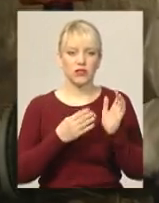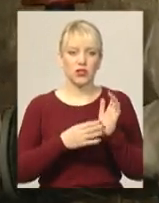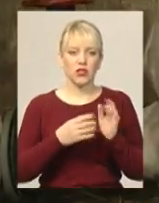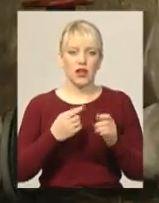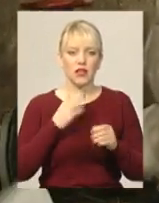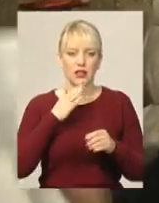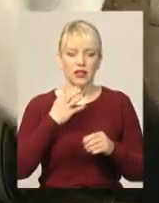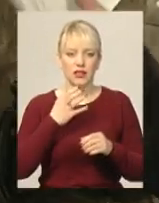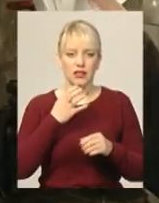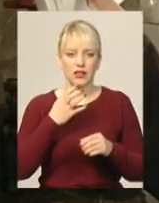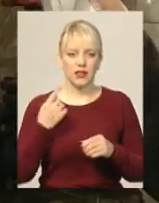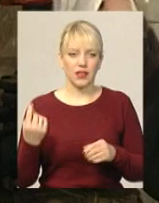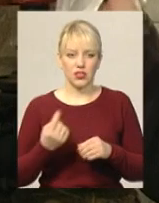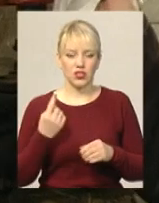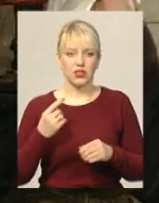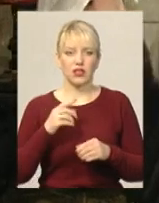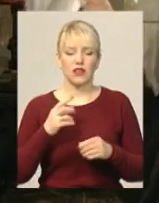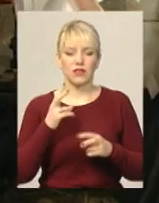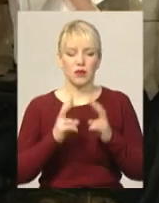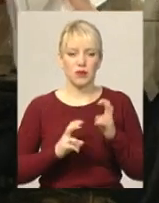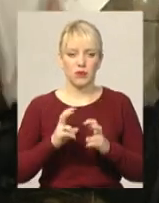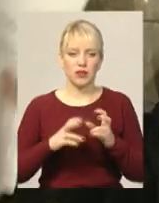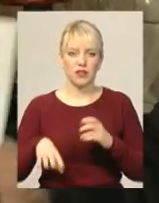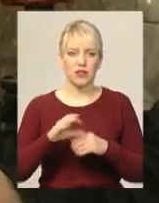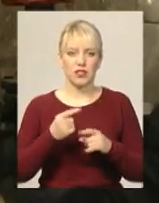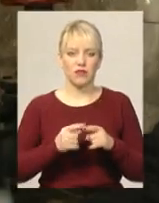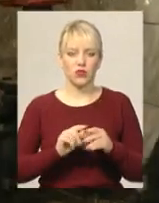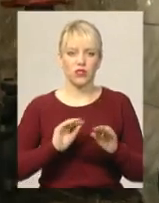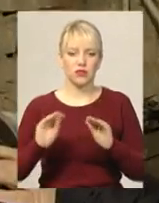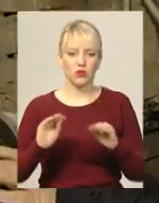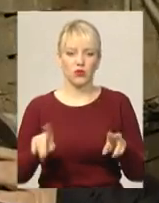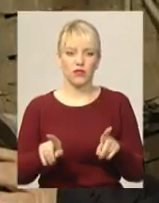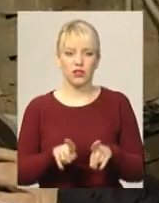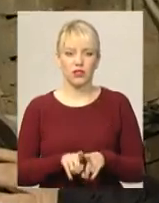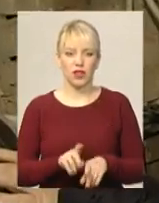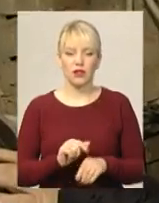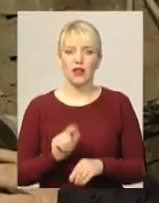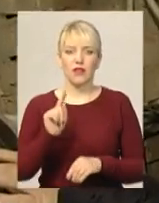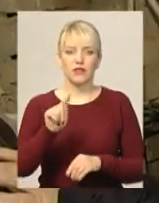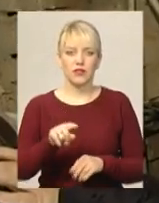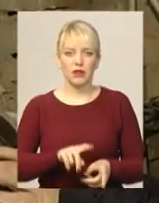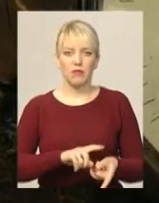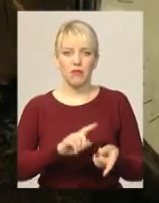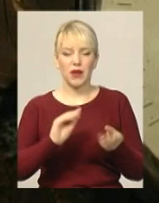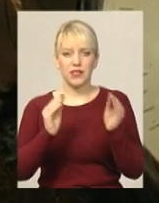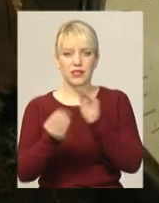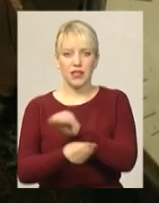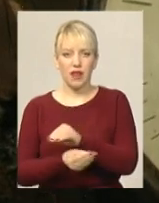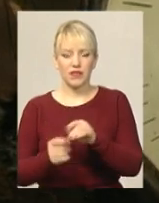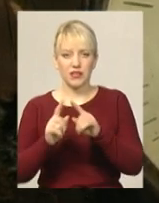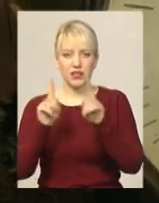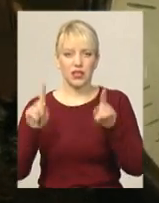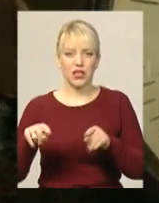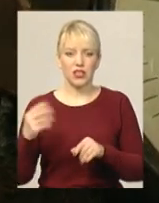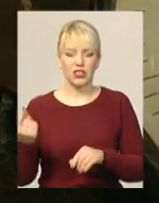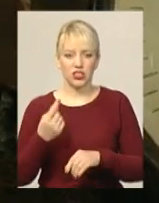підприємстві І всі вони до єдиного змонтовані іменно таким очином Утім, переставити лічильник можна, за кошт мешканців,